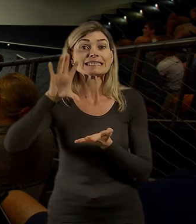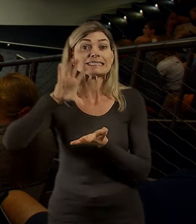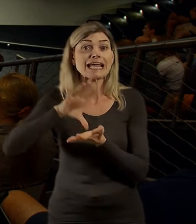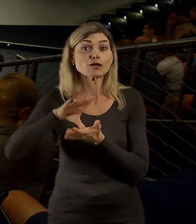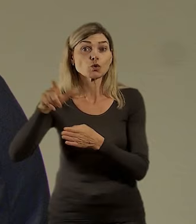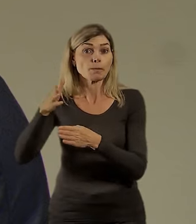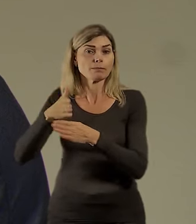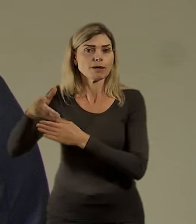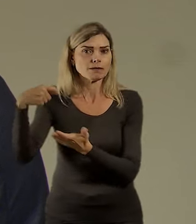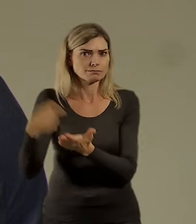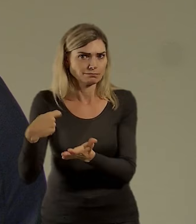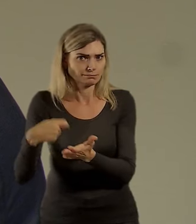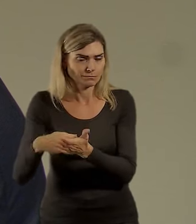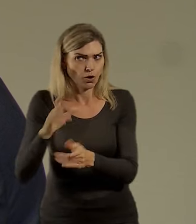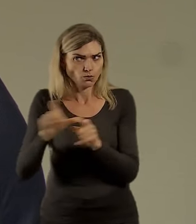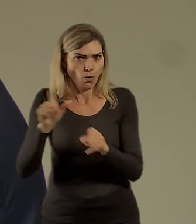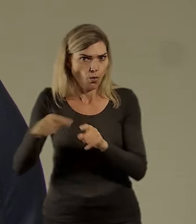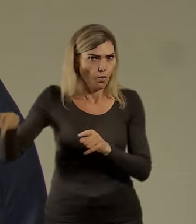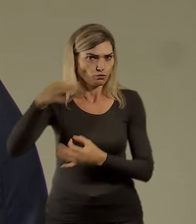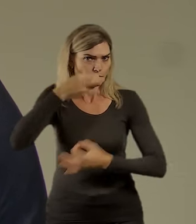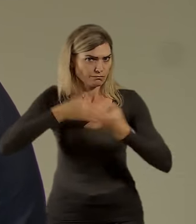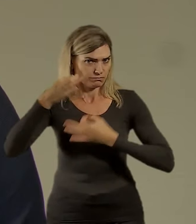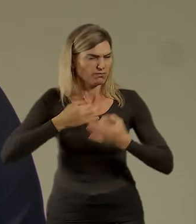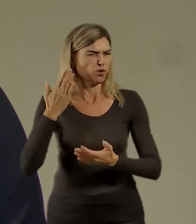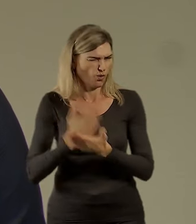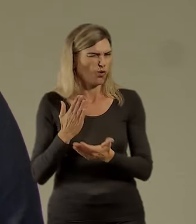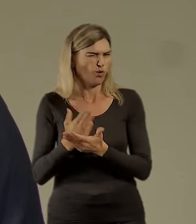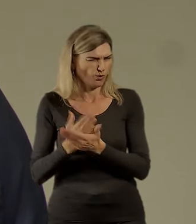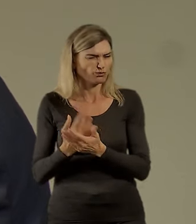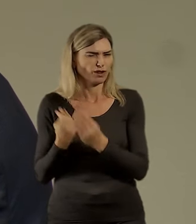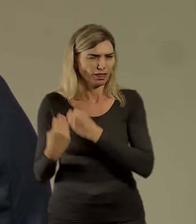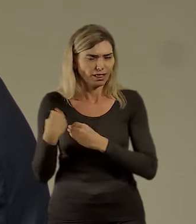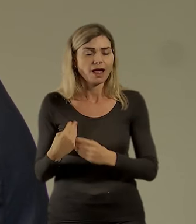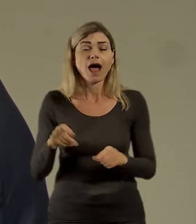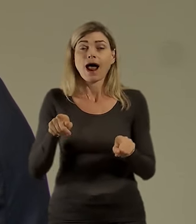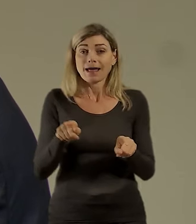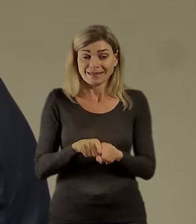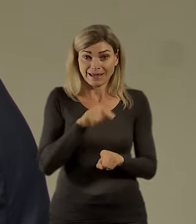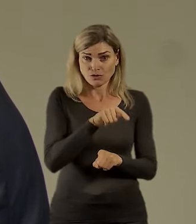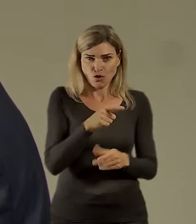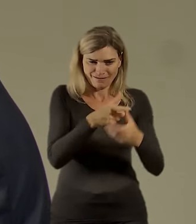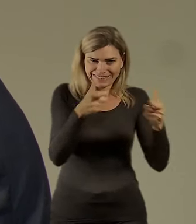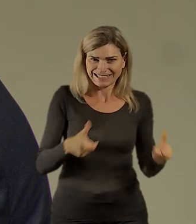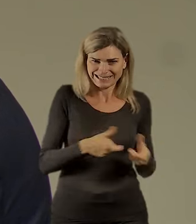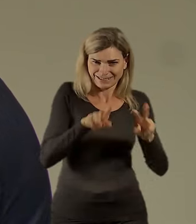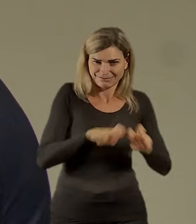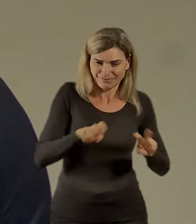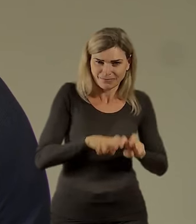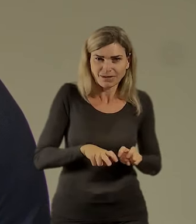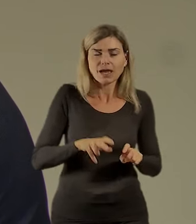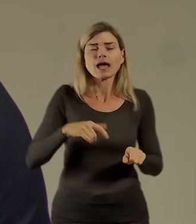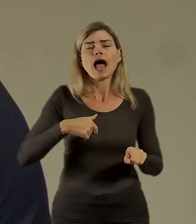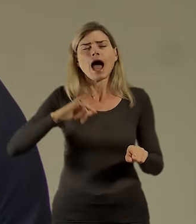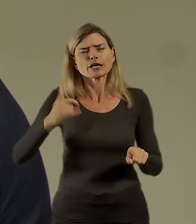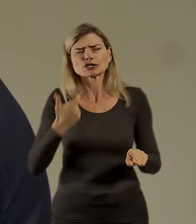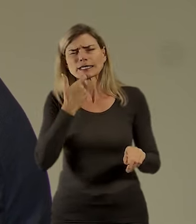bych čekal, že se na to všichni ptají. Ale každopádně tady ještě v souvislosti s tímhle materiálem, my chceme prohloubit tu